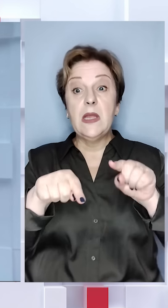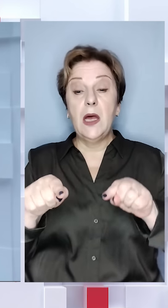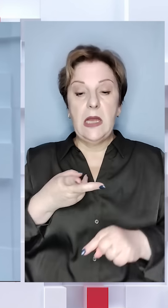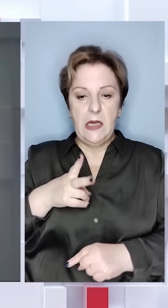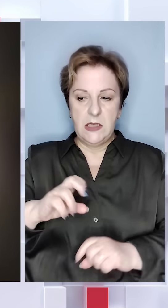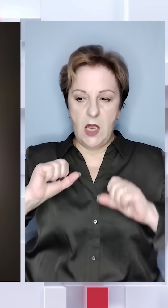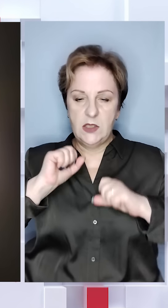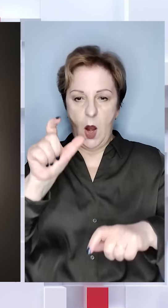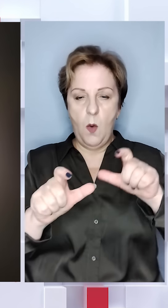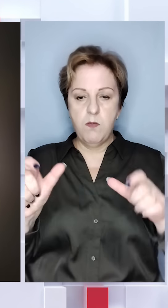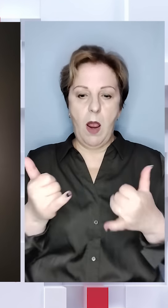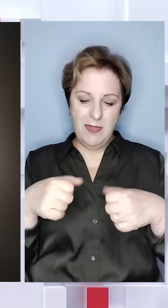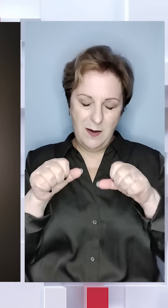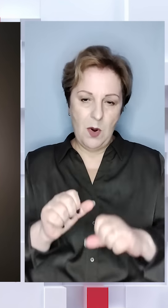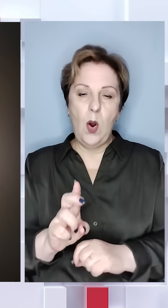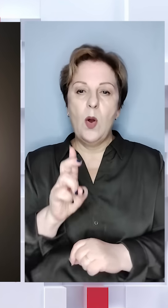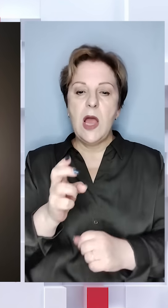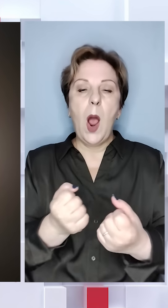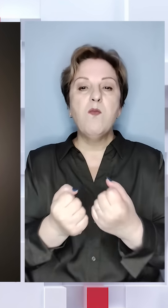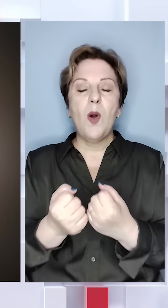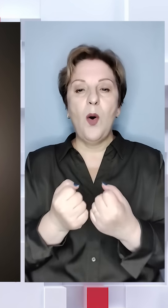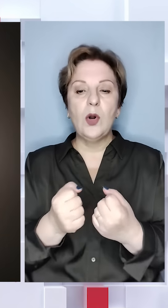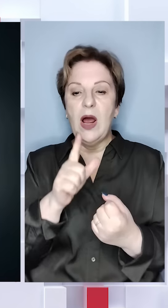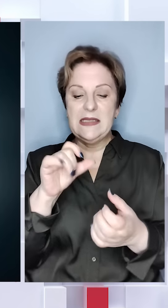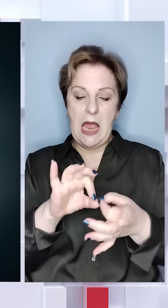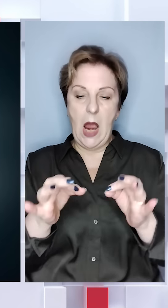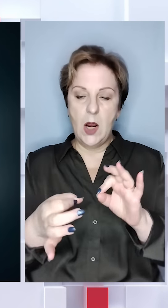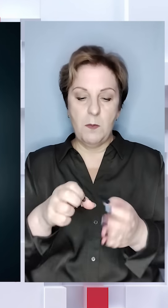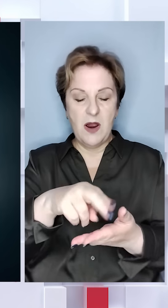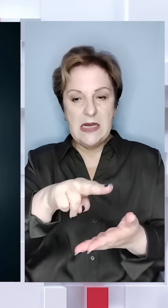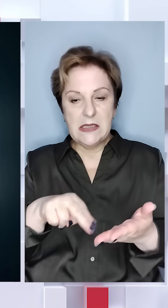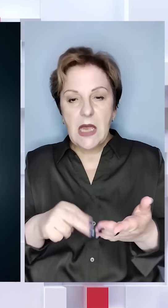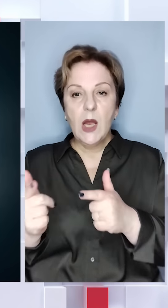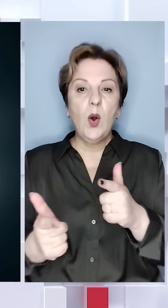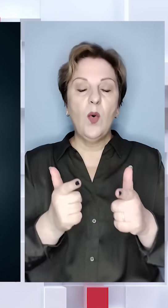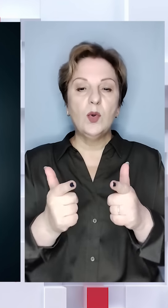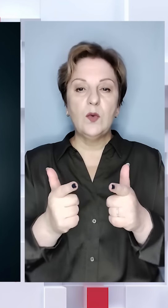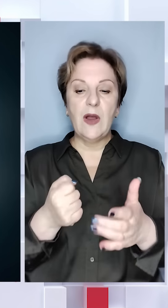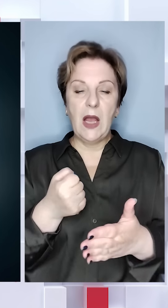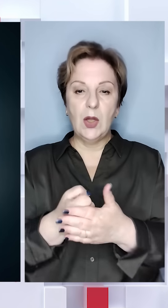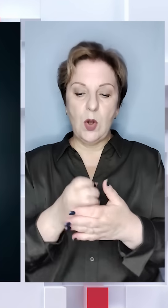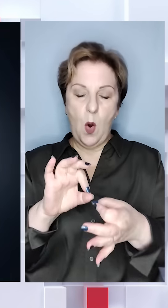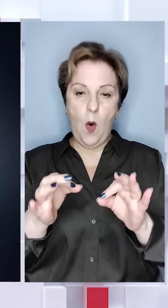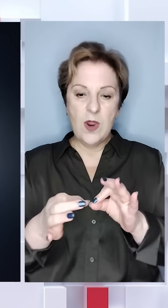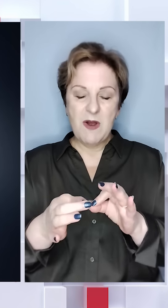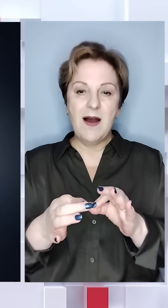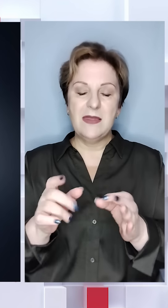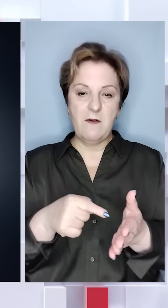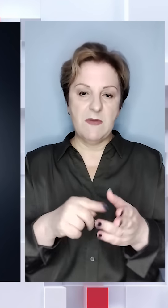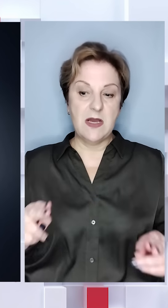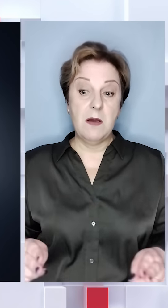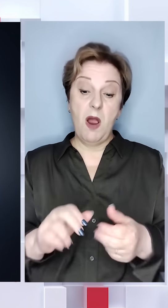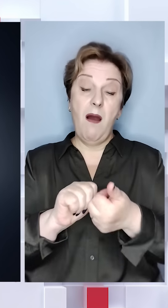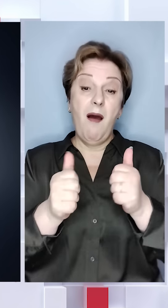Деякі з загиблих спортсменів нині могли б боротися за олімпійські ліцензії та готуватися до Олімпіади в Парижі.